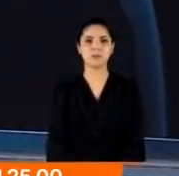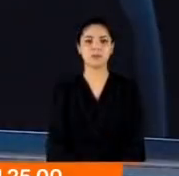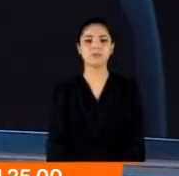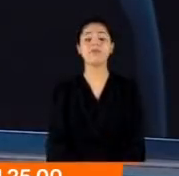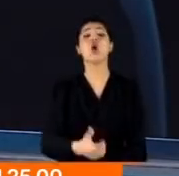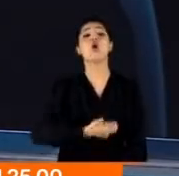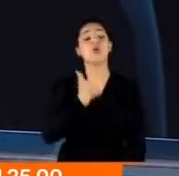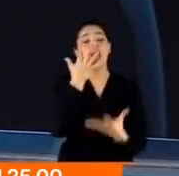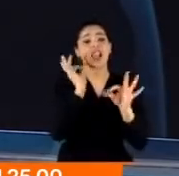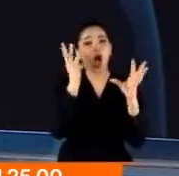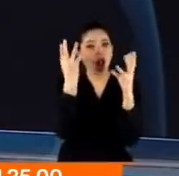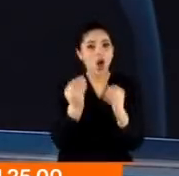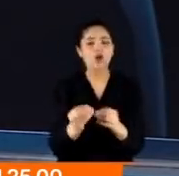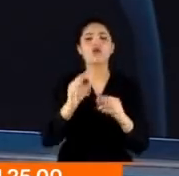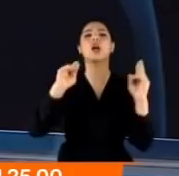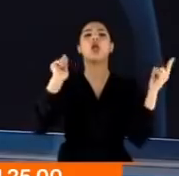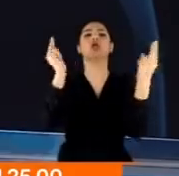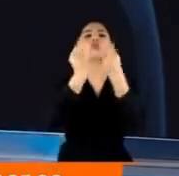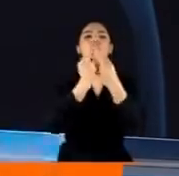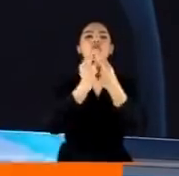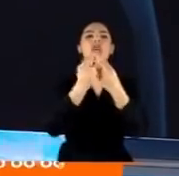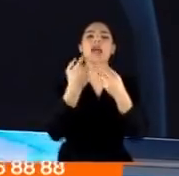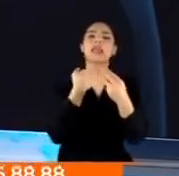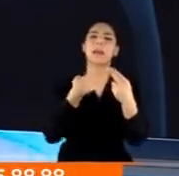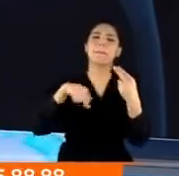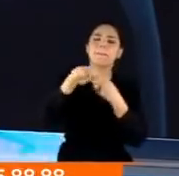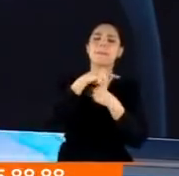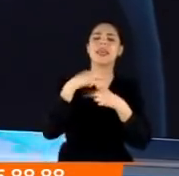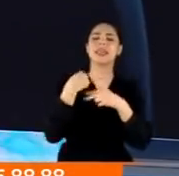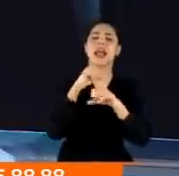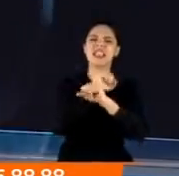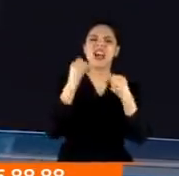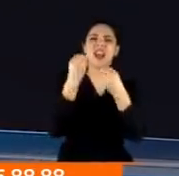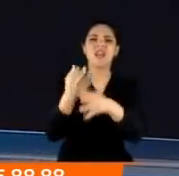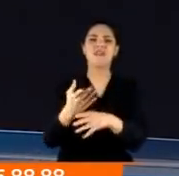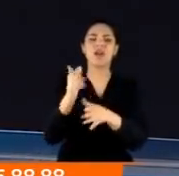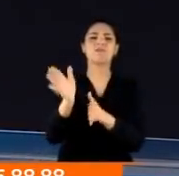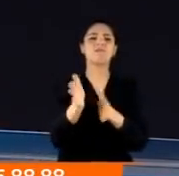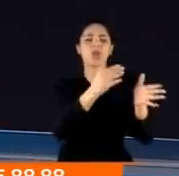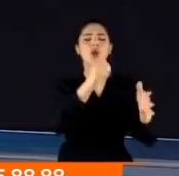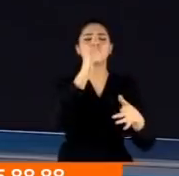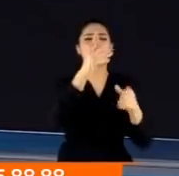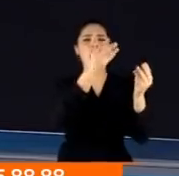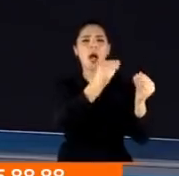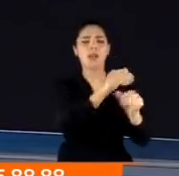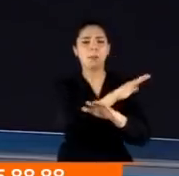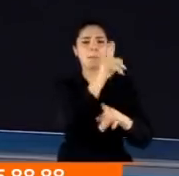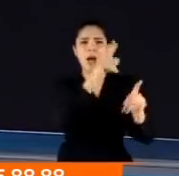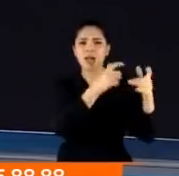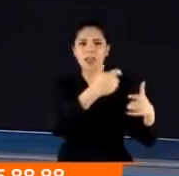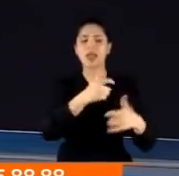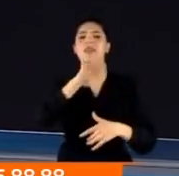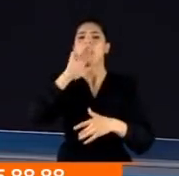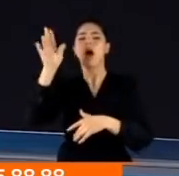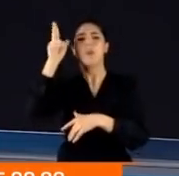Umarız öyle olacak. Galiba dünyanın ayarlarıyla fazla oynadık. Buradan bu çıkıyor. Bir yanda kuraklığı konuşurken diğer yanda Avrupa